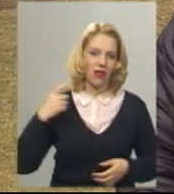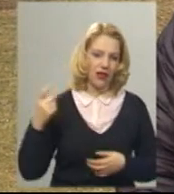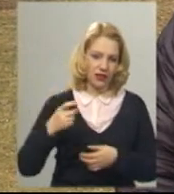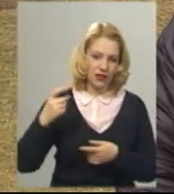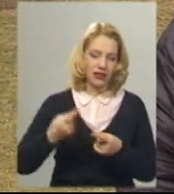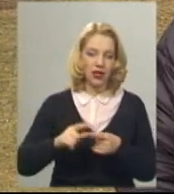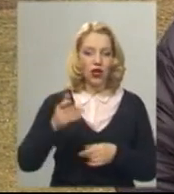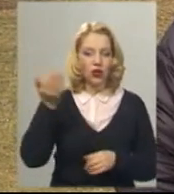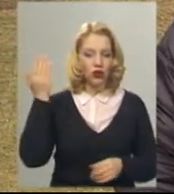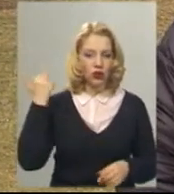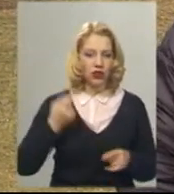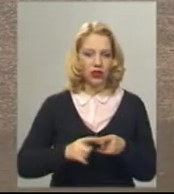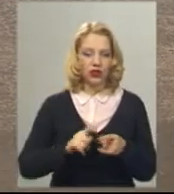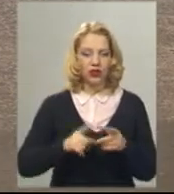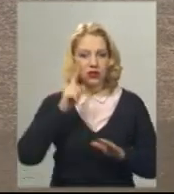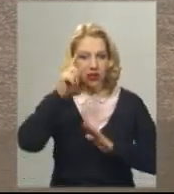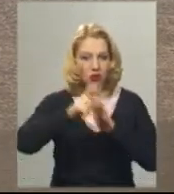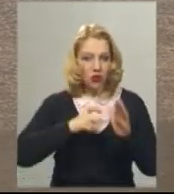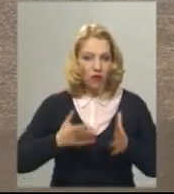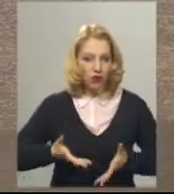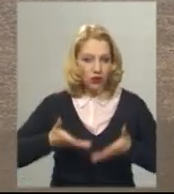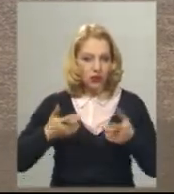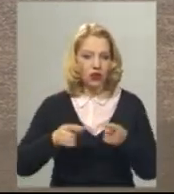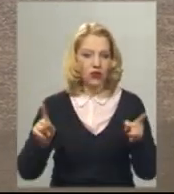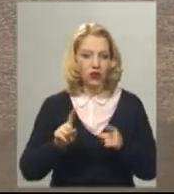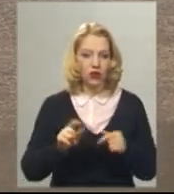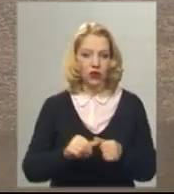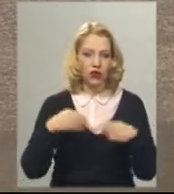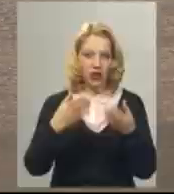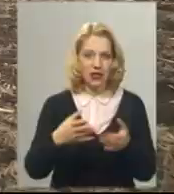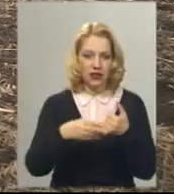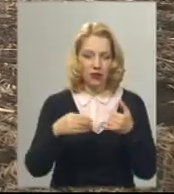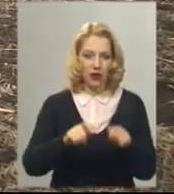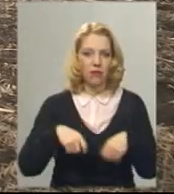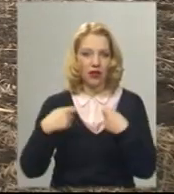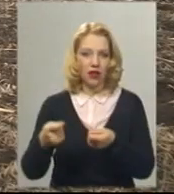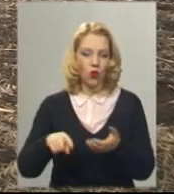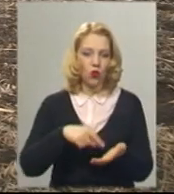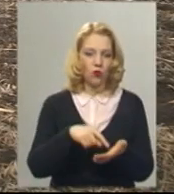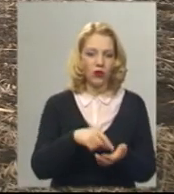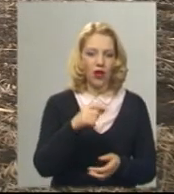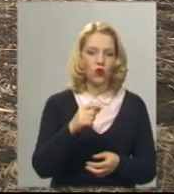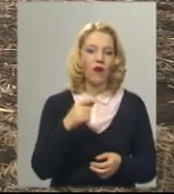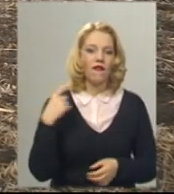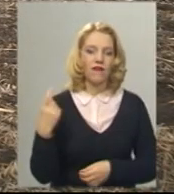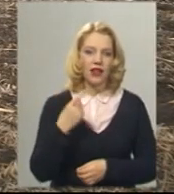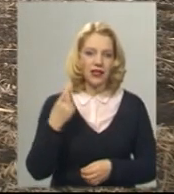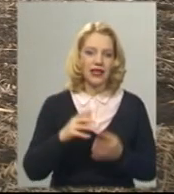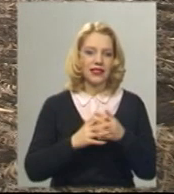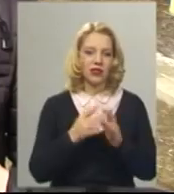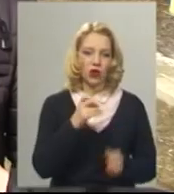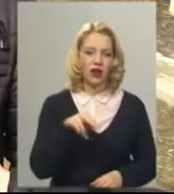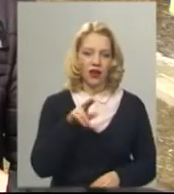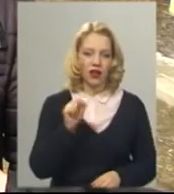бійців АТО Андрій Стефанцев, з'ясовується, що відведені їм на діли передали у комунальну власність сільської ради Китайгородської